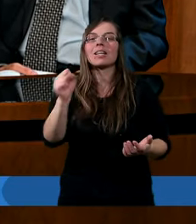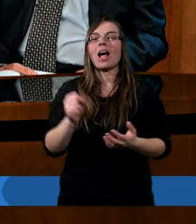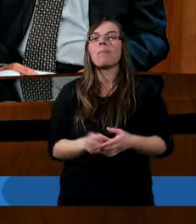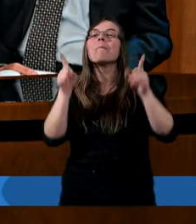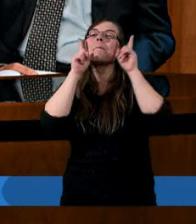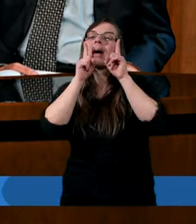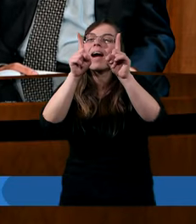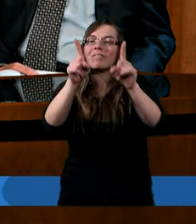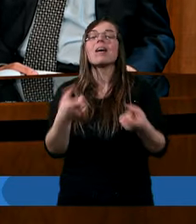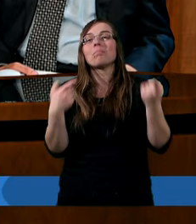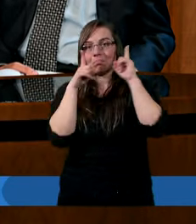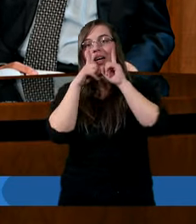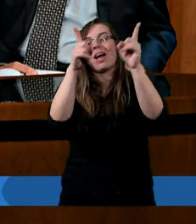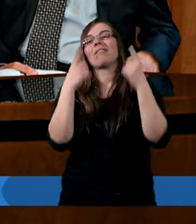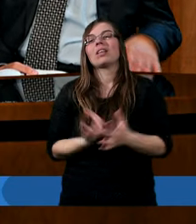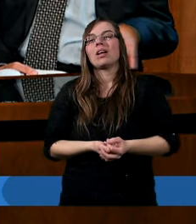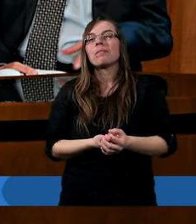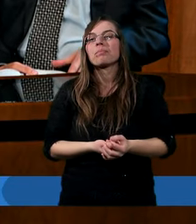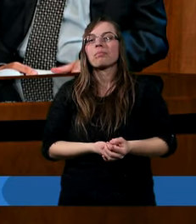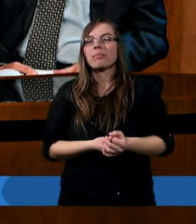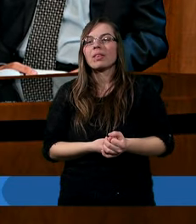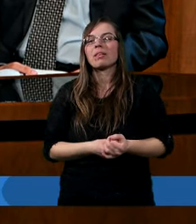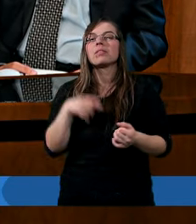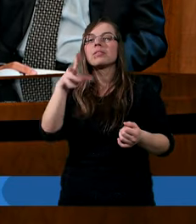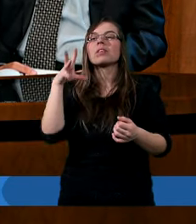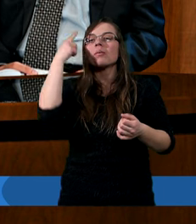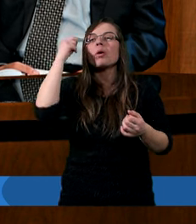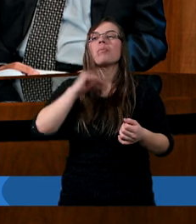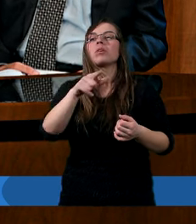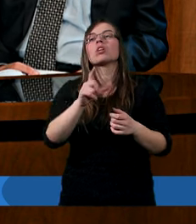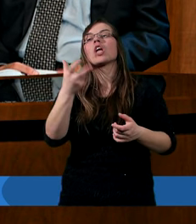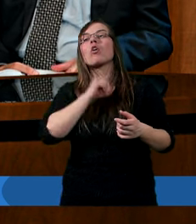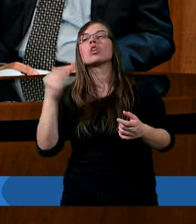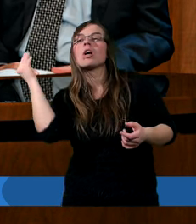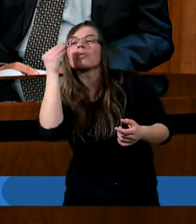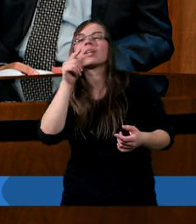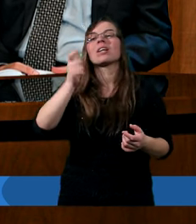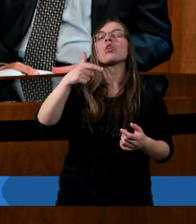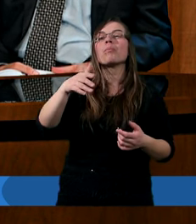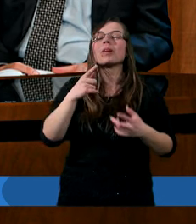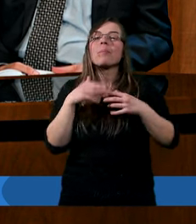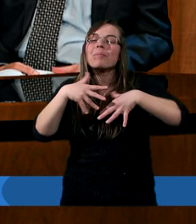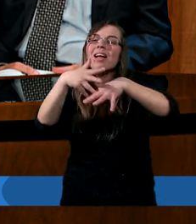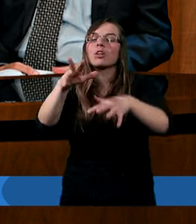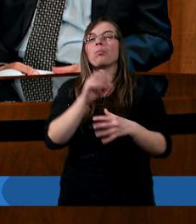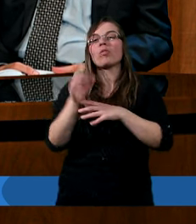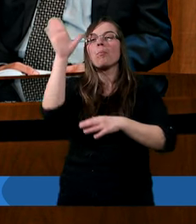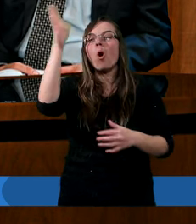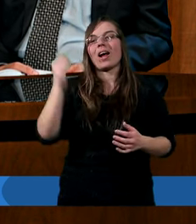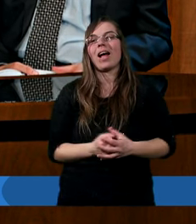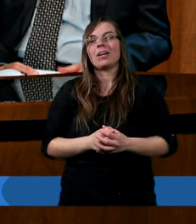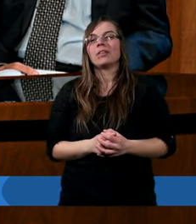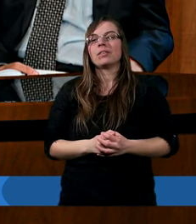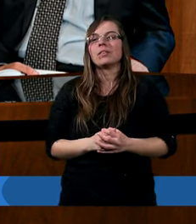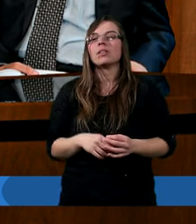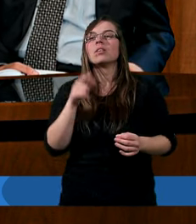Prawde. Prawde? Co jeszcze? Przypomina nam to, czego się uczyliśmy wtedy, kiedy nam to będzie jak najbardziej potrzebne.